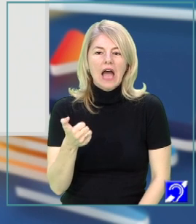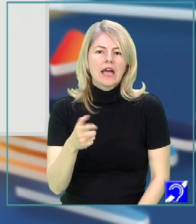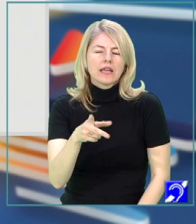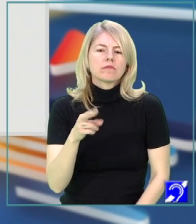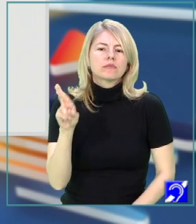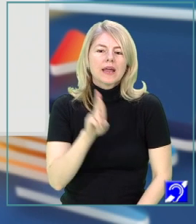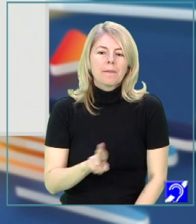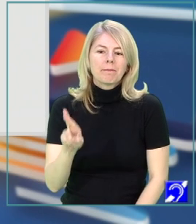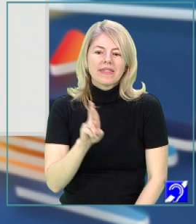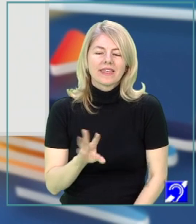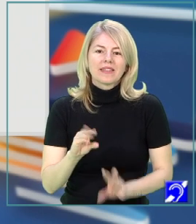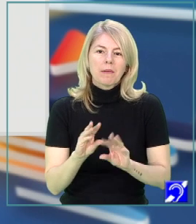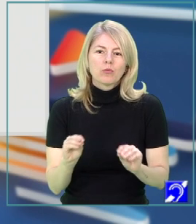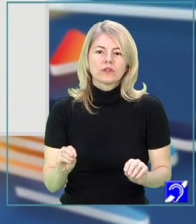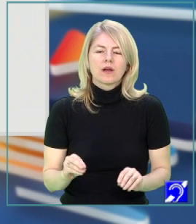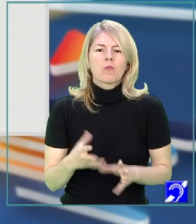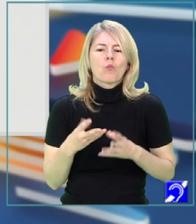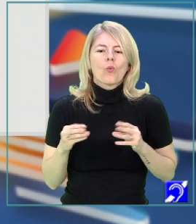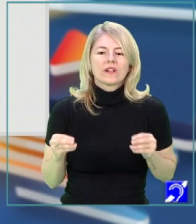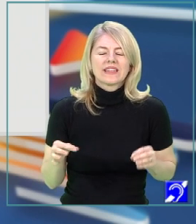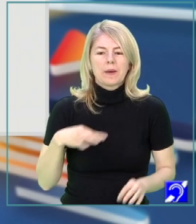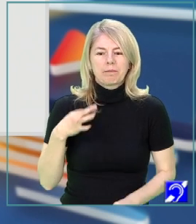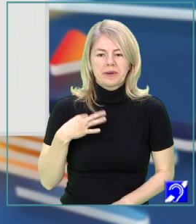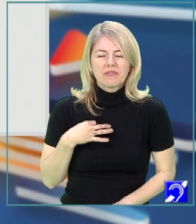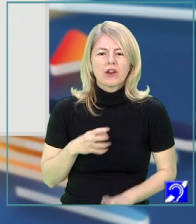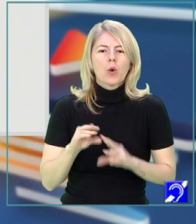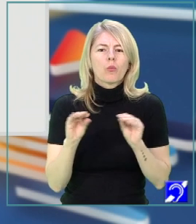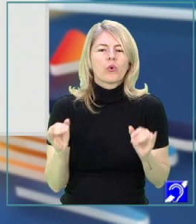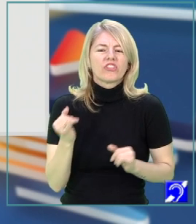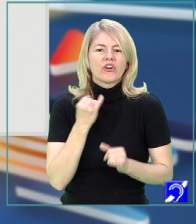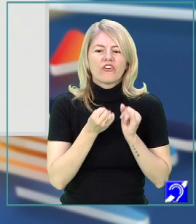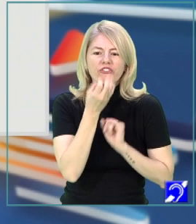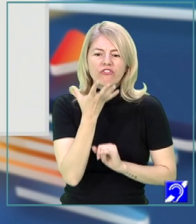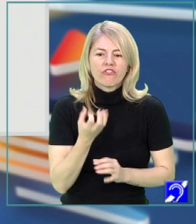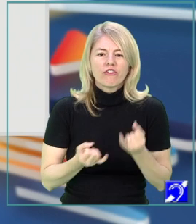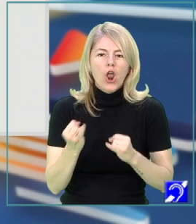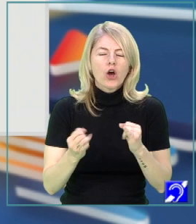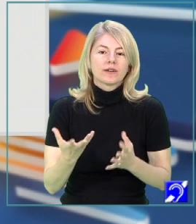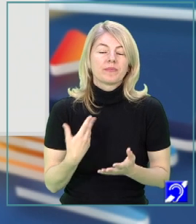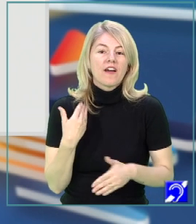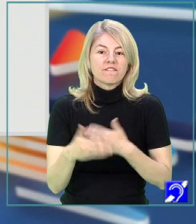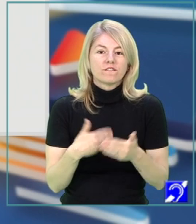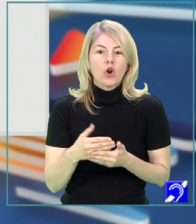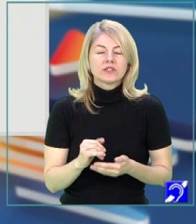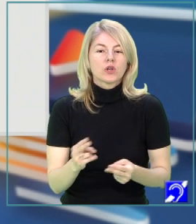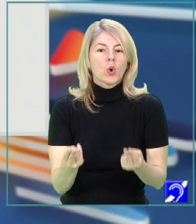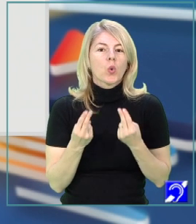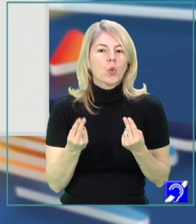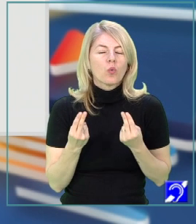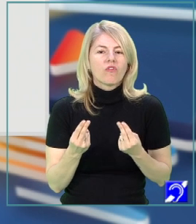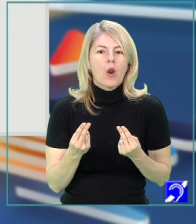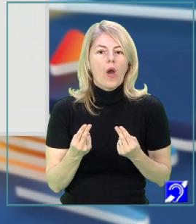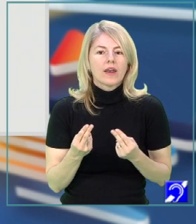repetă atâta primăvară, atâția stânjenei și este folosit chiar și cu atâta